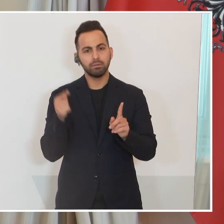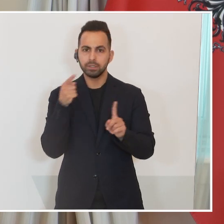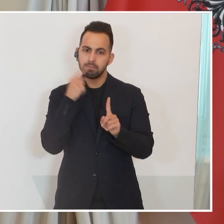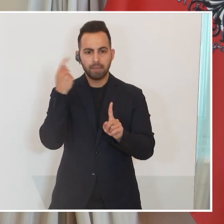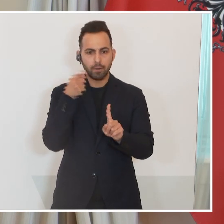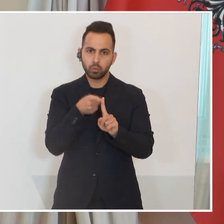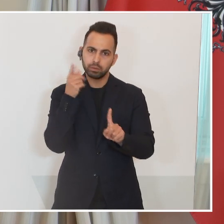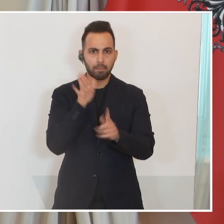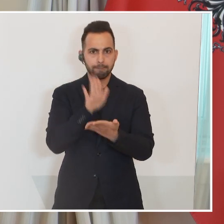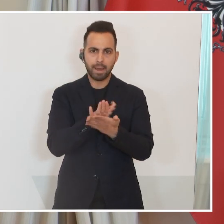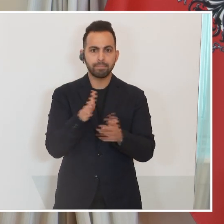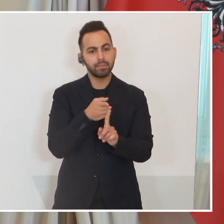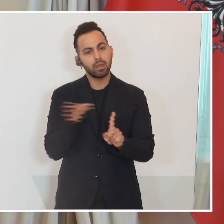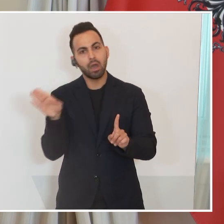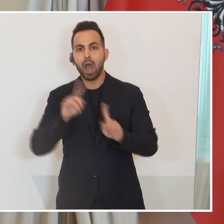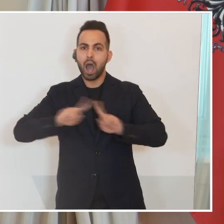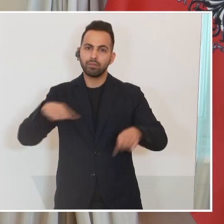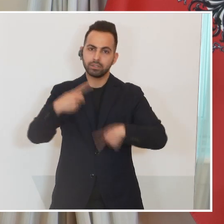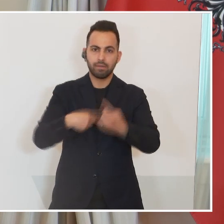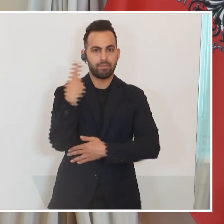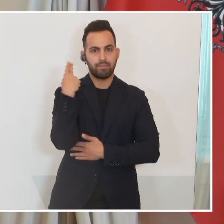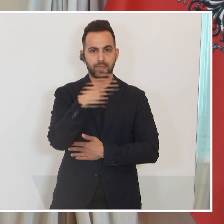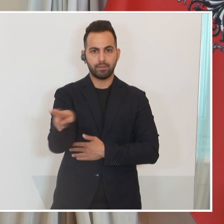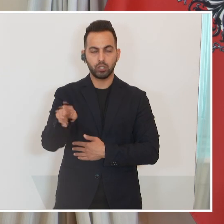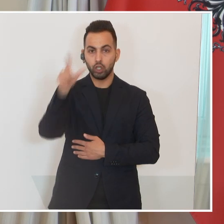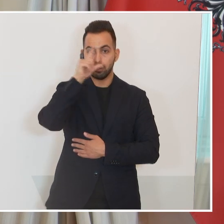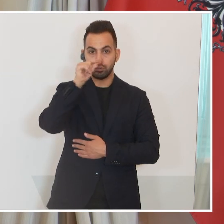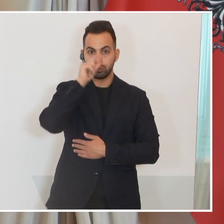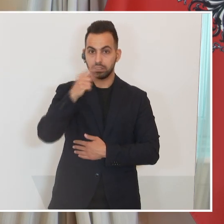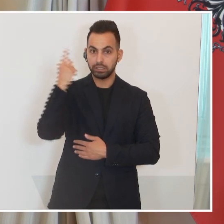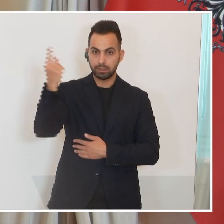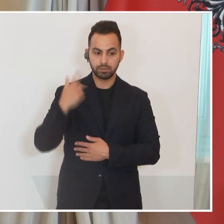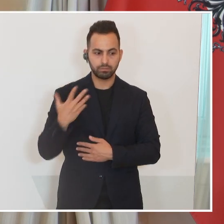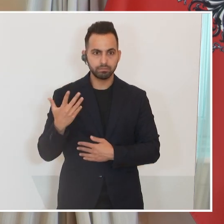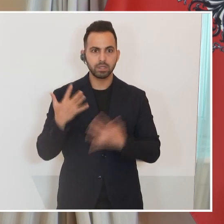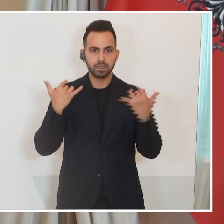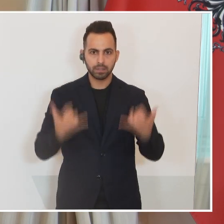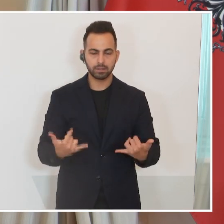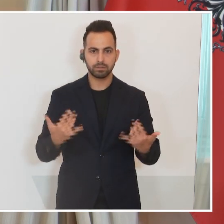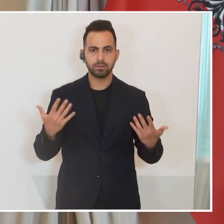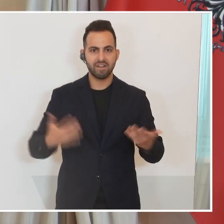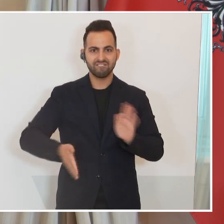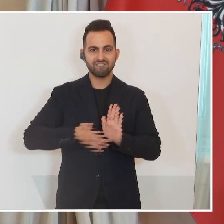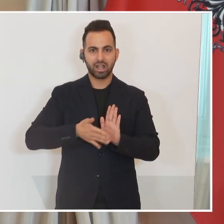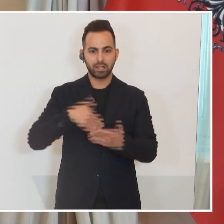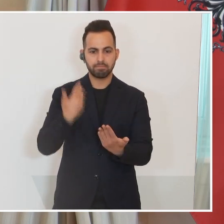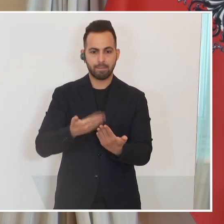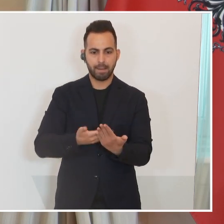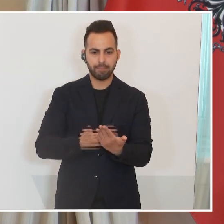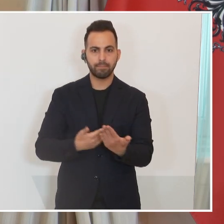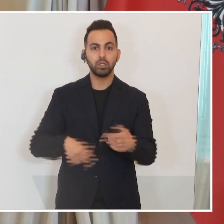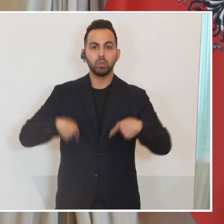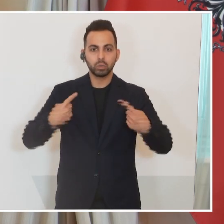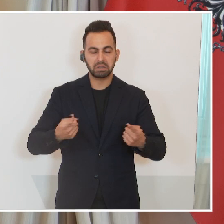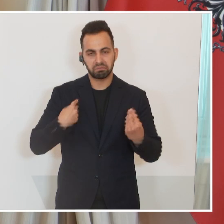Position nachzudenken. Auch im Gespräch nicht. Und für Putin ist es dann sozusagen jetzt das Schaffen von Fakten, mit denen er dann nachher,